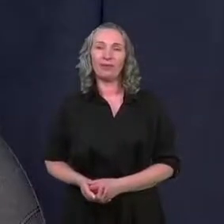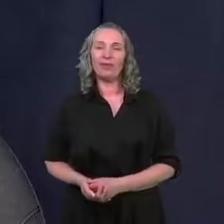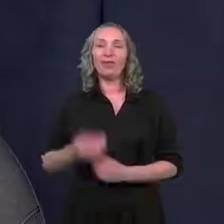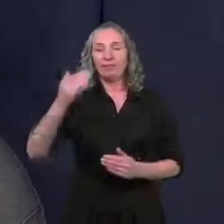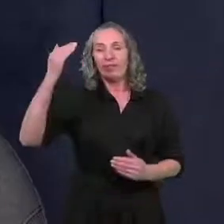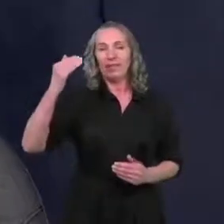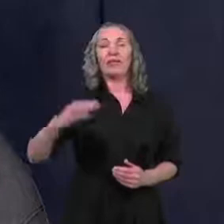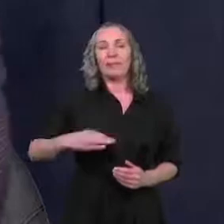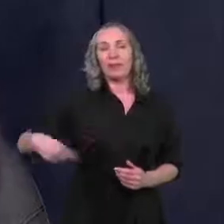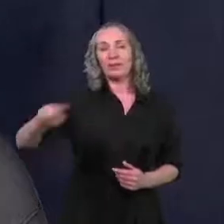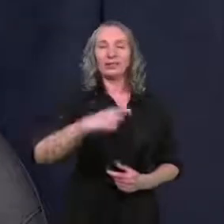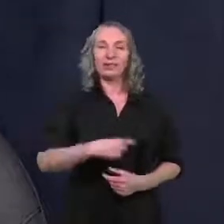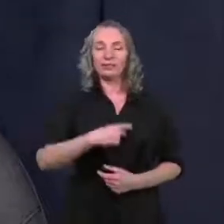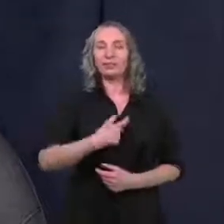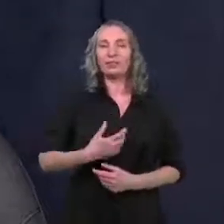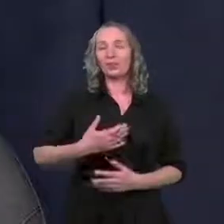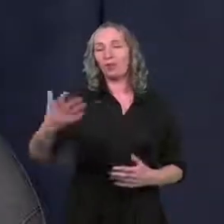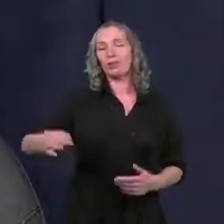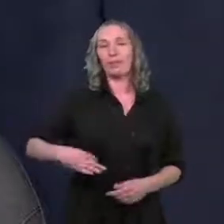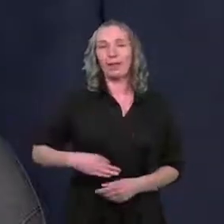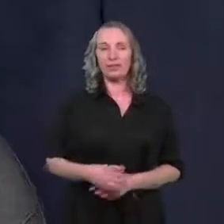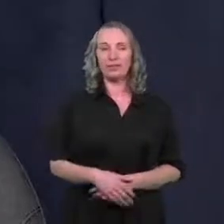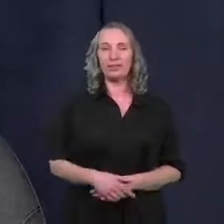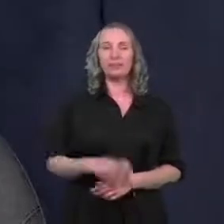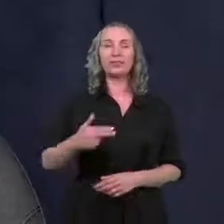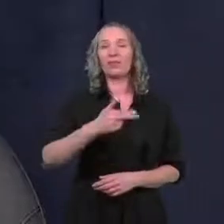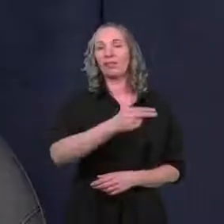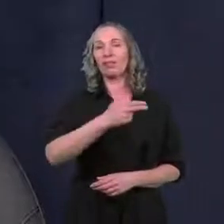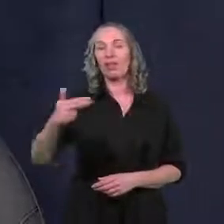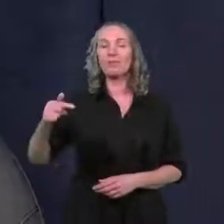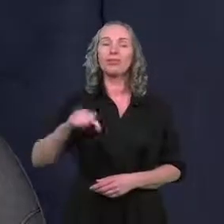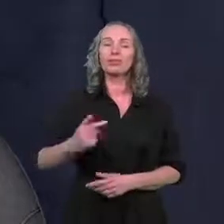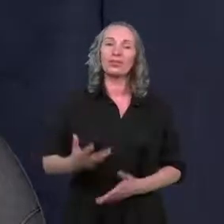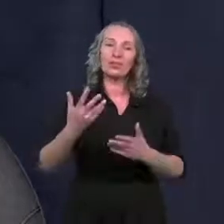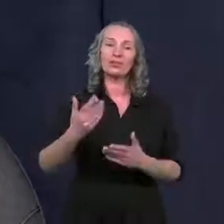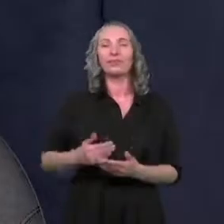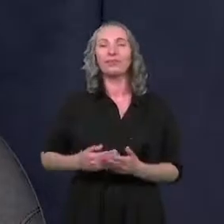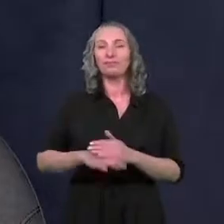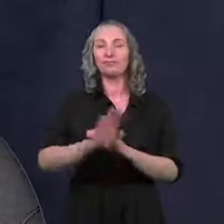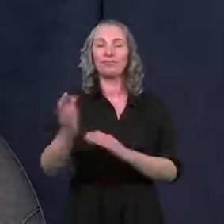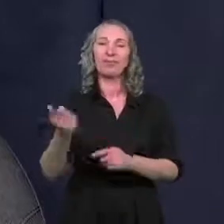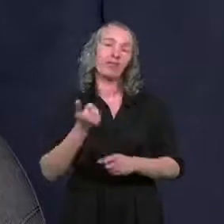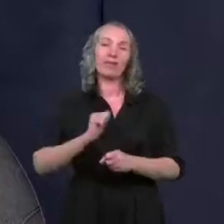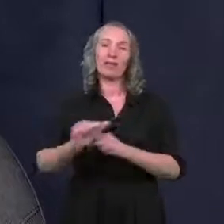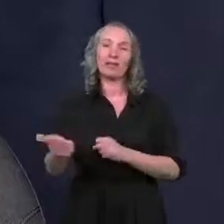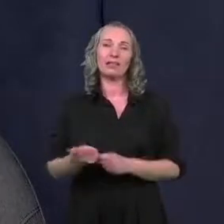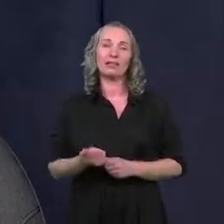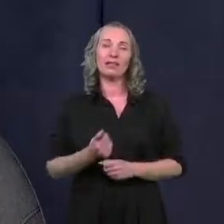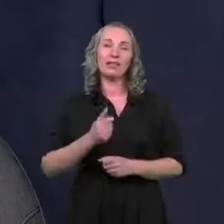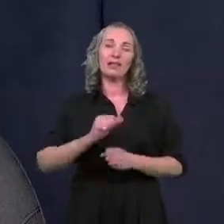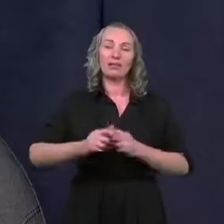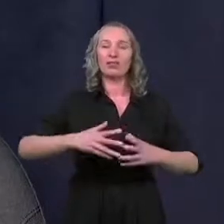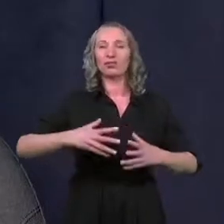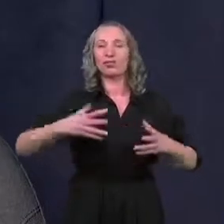Witam państwa serdecznie. Drodzy państwo, więc tematyka, którą dzisiaj chcemy państwu zaprezentować jest niezwykle